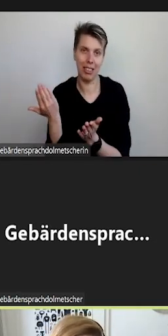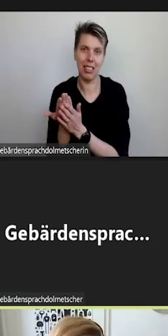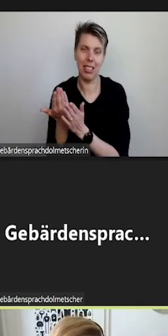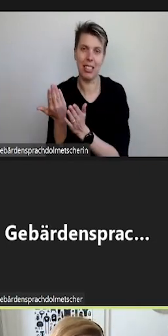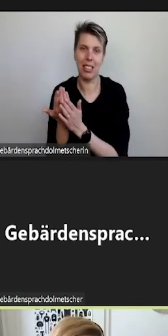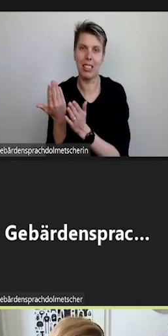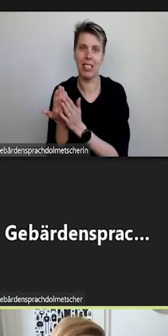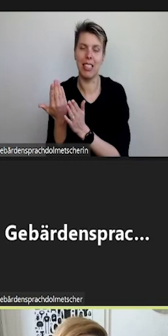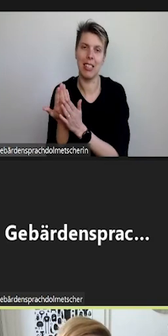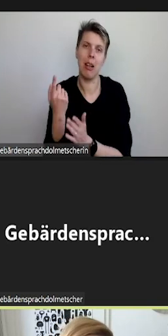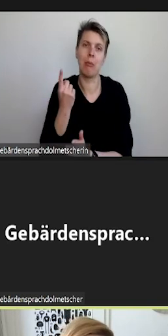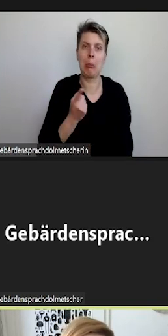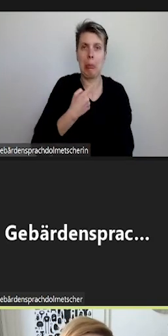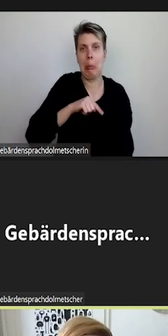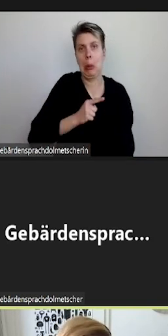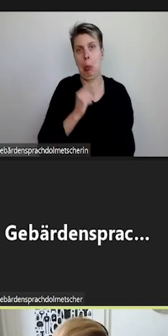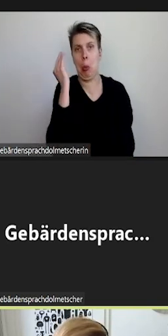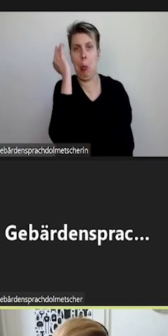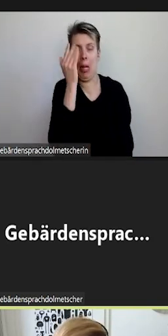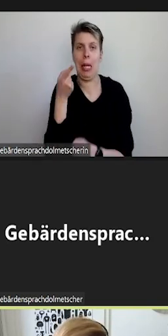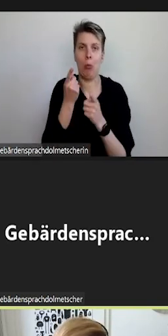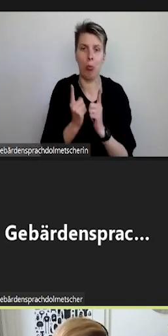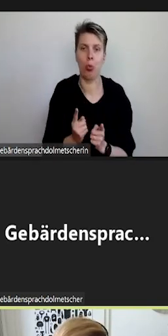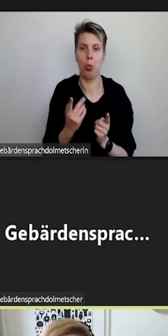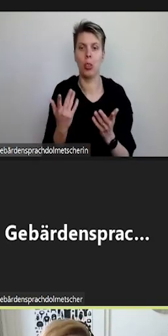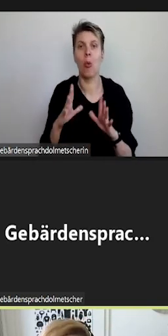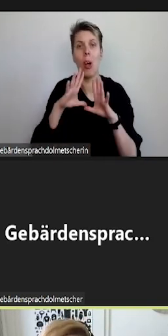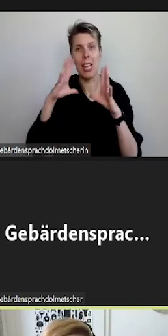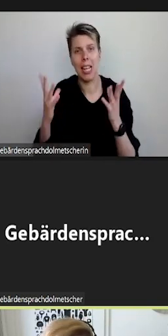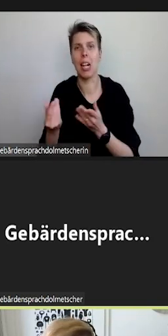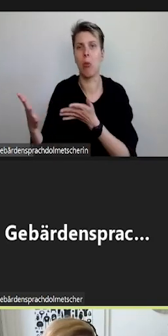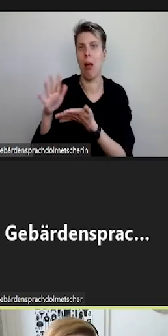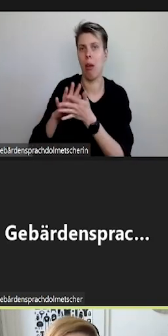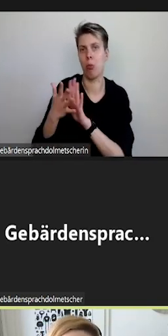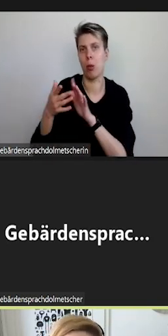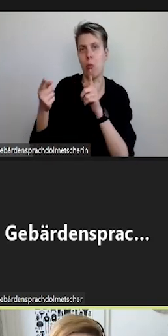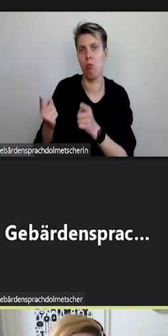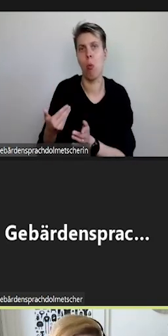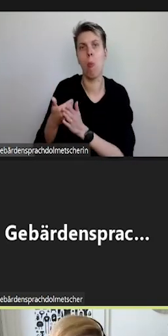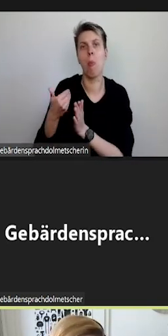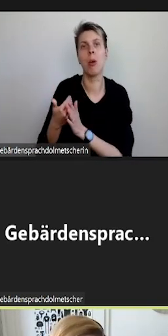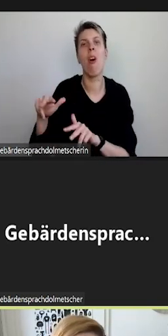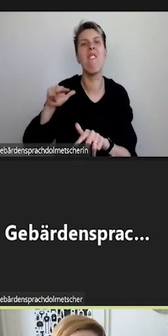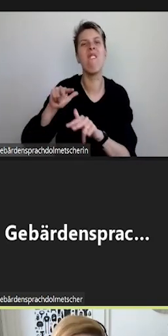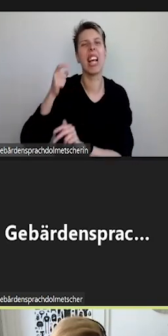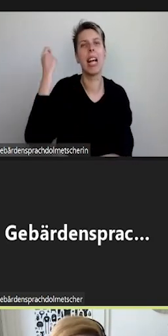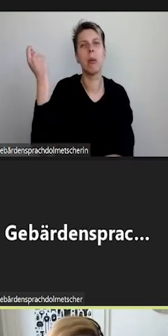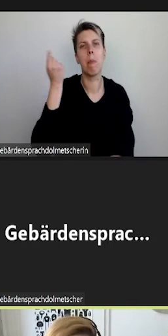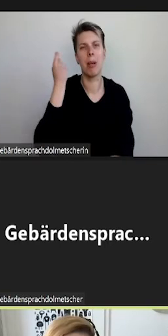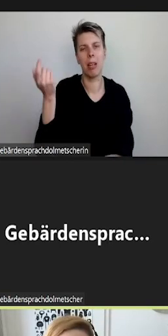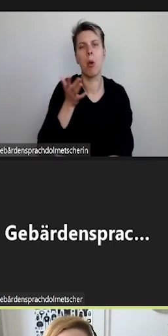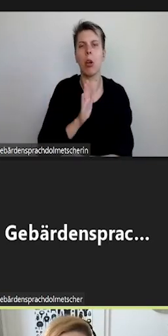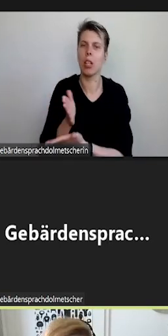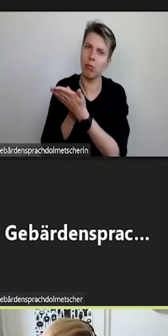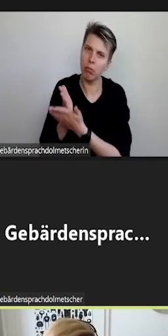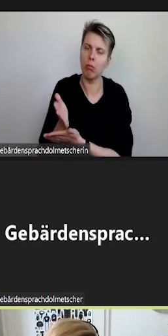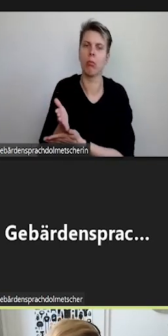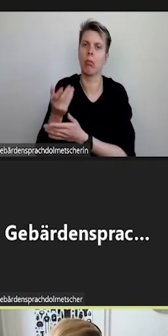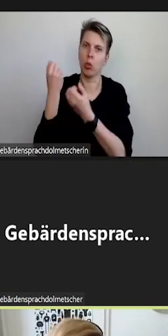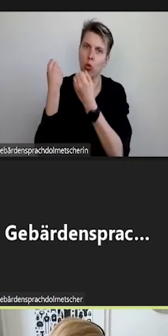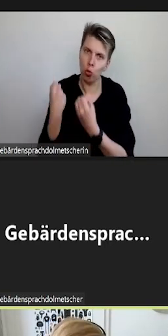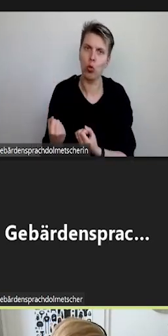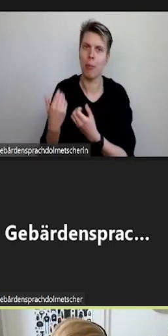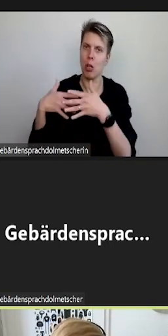auch noch mal Gedanken drum machen und in eine generelle Abstimmung gehen mit den Verkehrsbetrieben, um zu schauen, dass wir eine dauerhafte, stabile